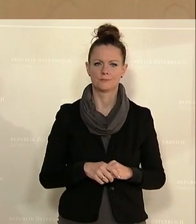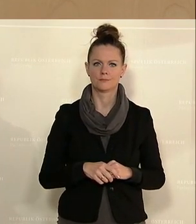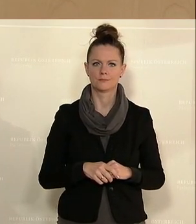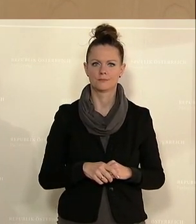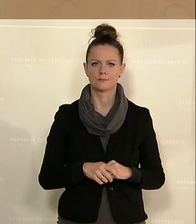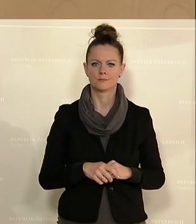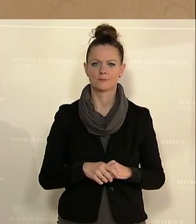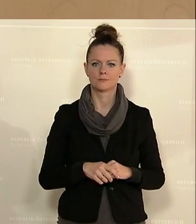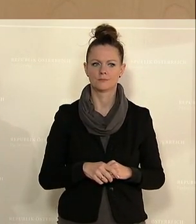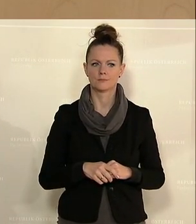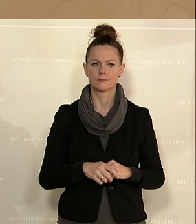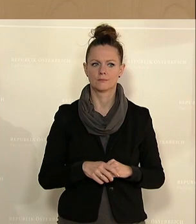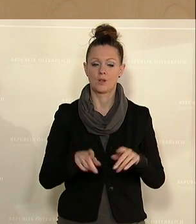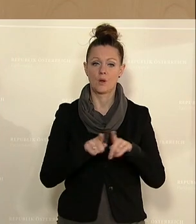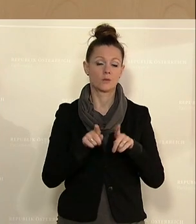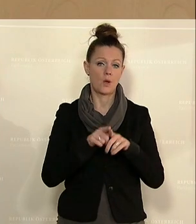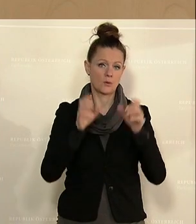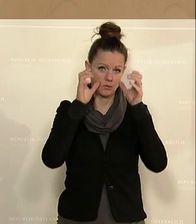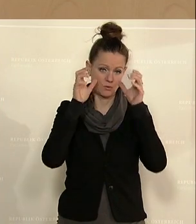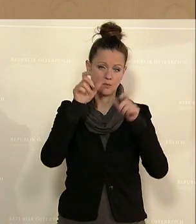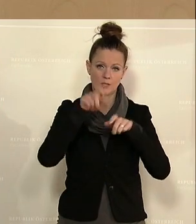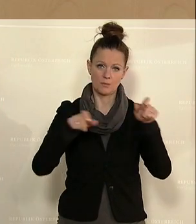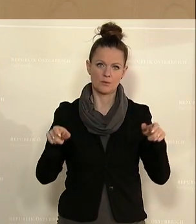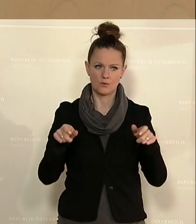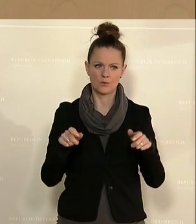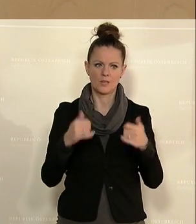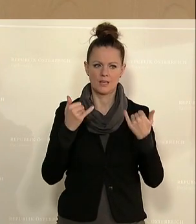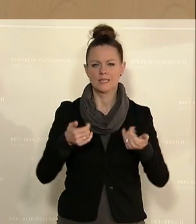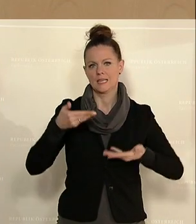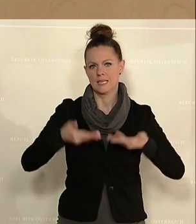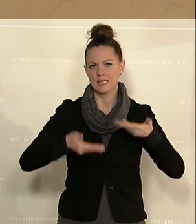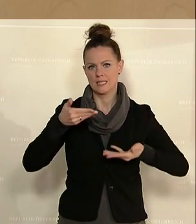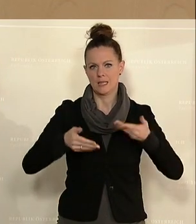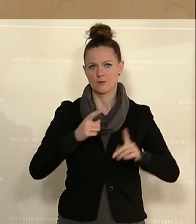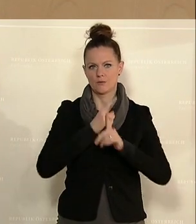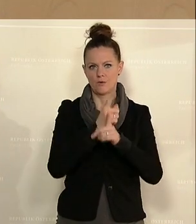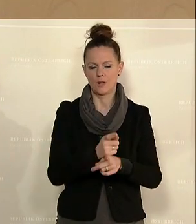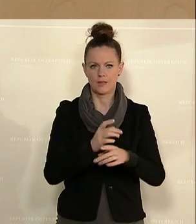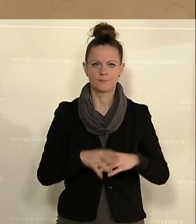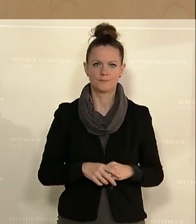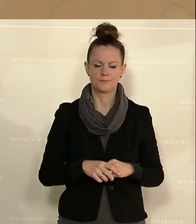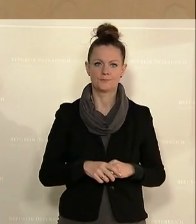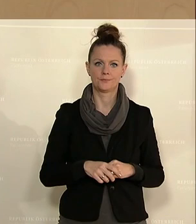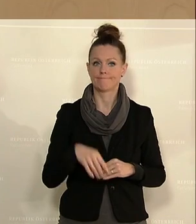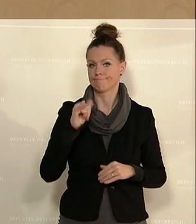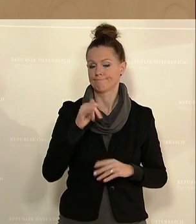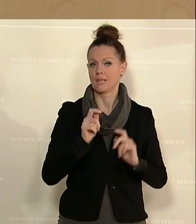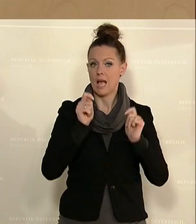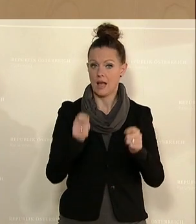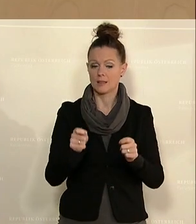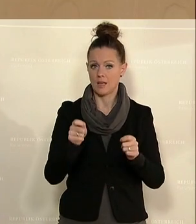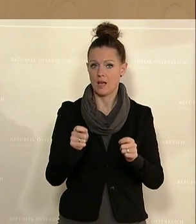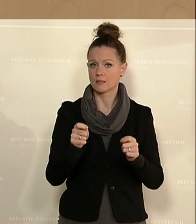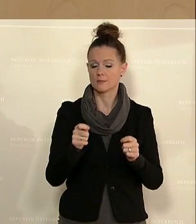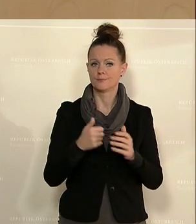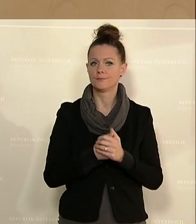Zuseherinnen, die diese Sitzung mitverfolgen. Ja, dieser Antrag, wir